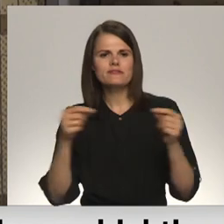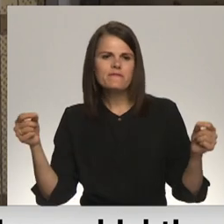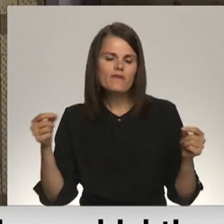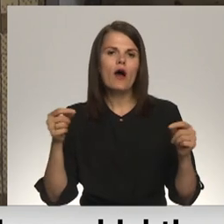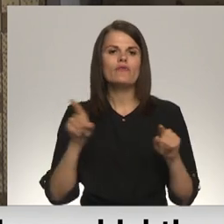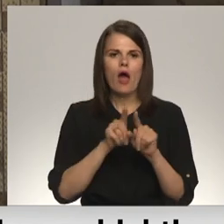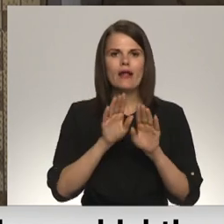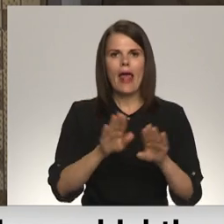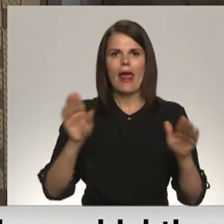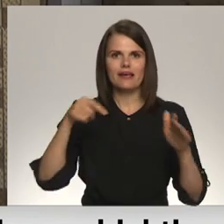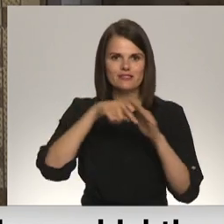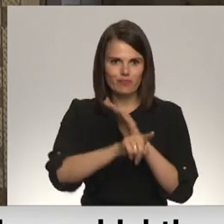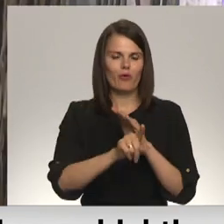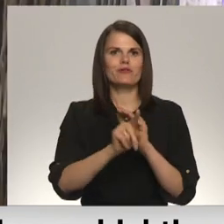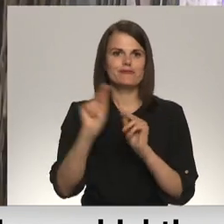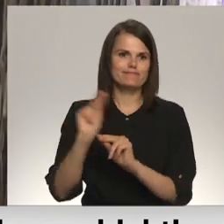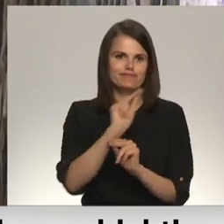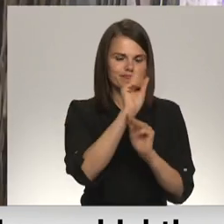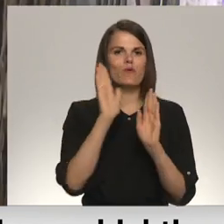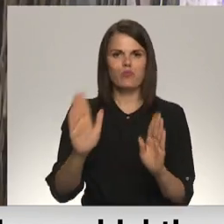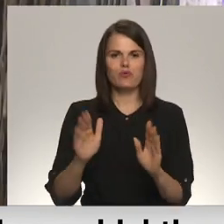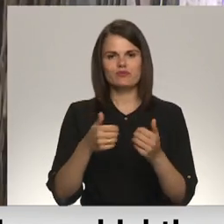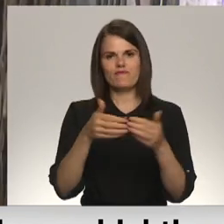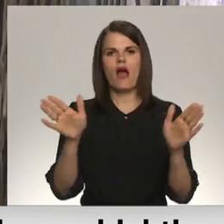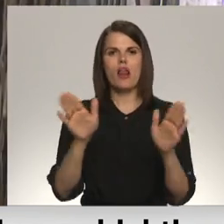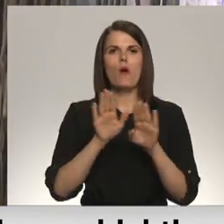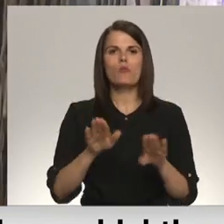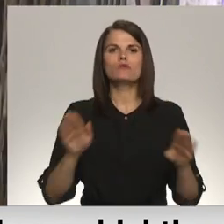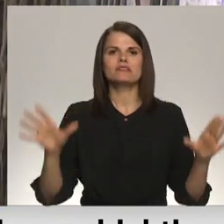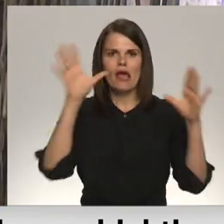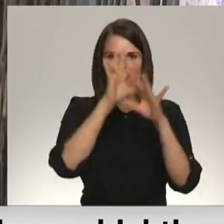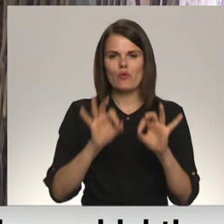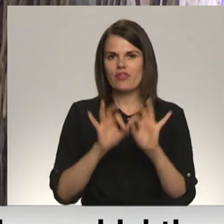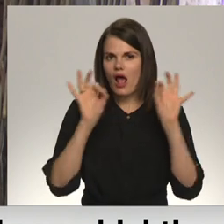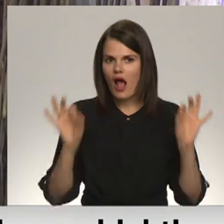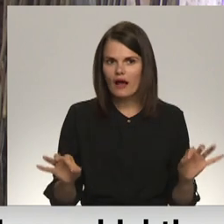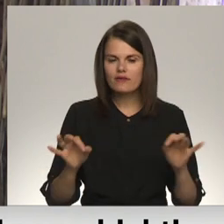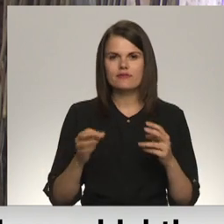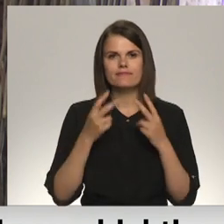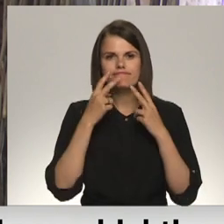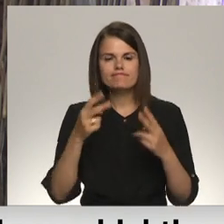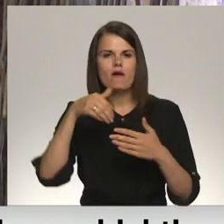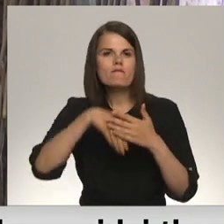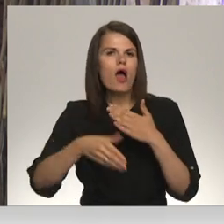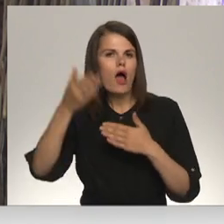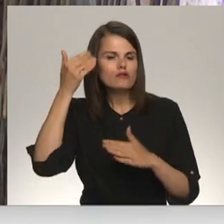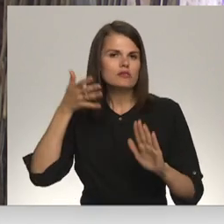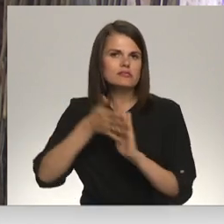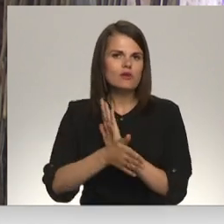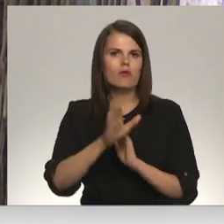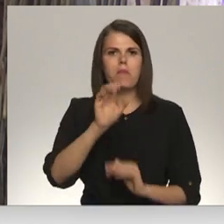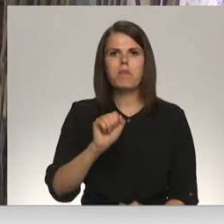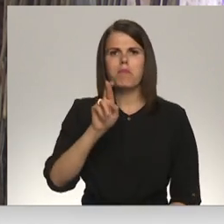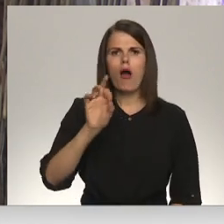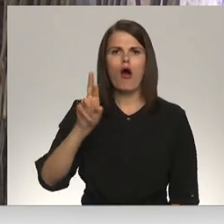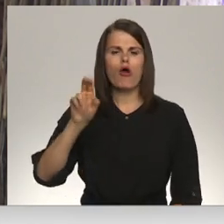kas apmeklētājiem turvis vērs mūzeja naktī. Pils vēsturi skatīsim caur barona ģimenes griezumu, caur